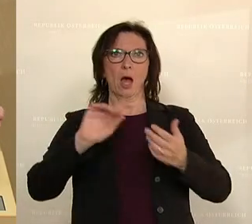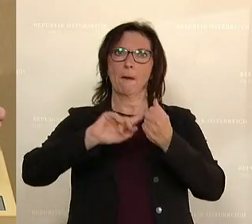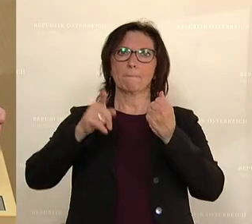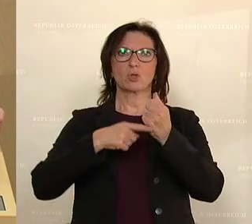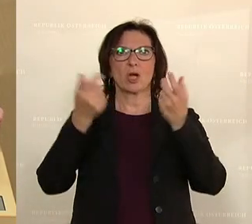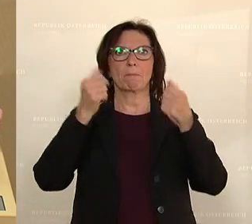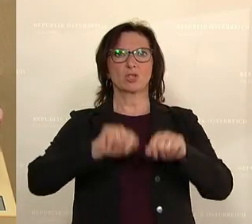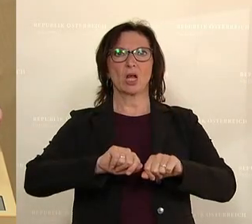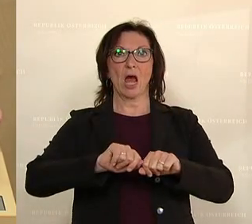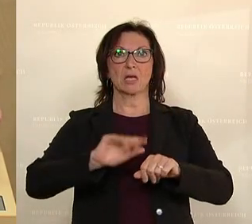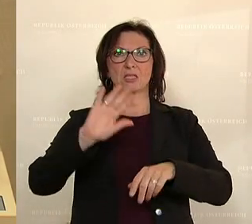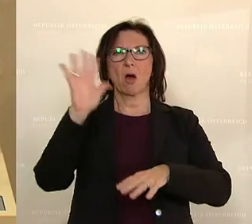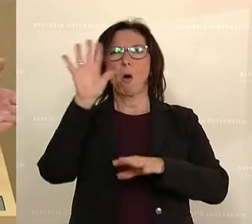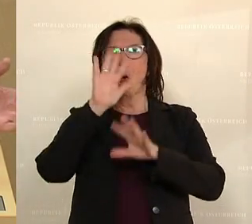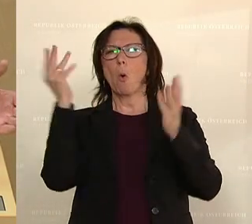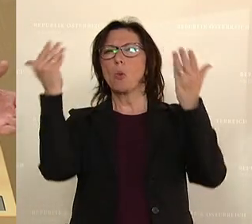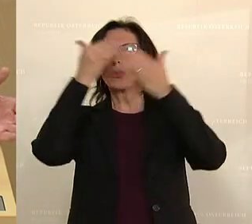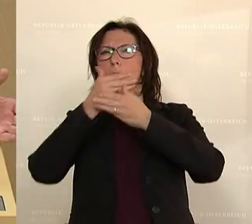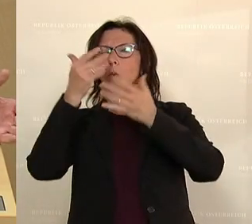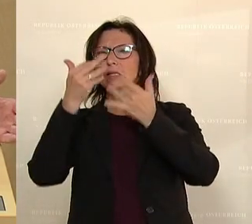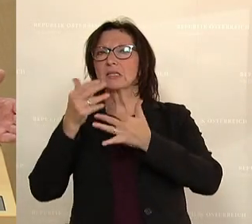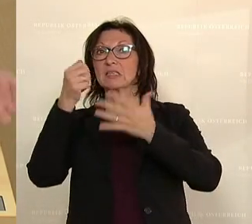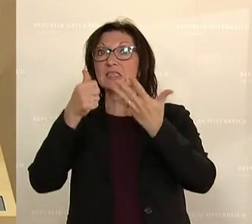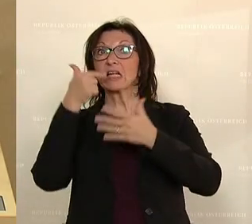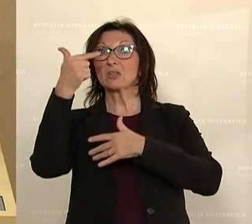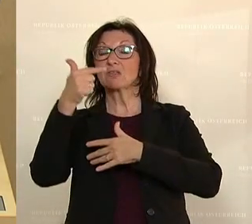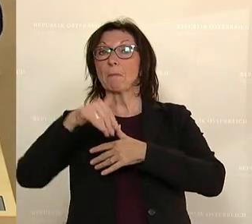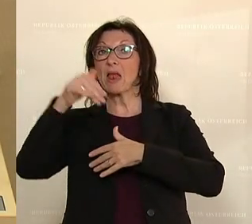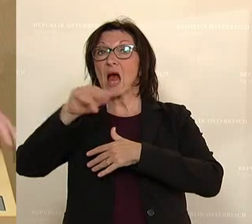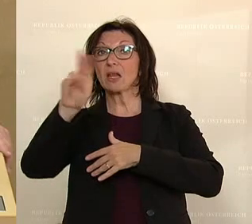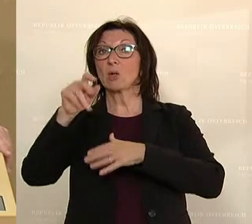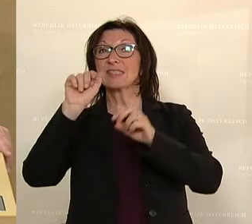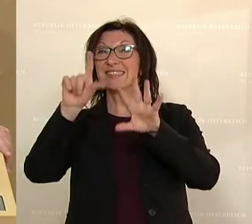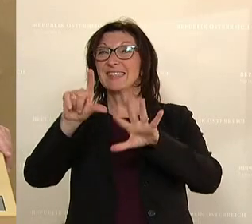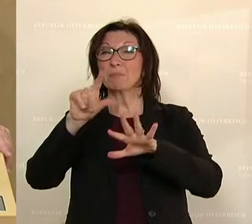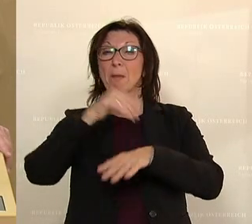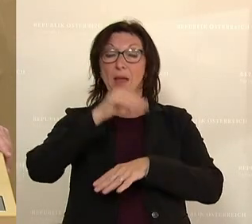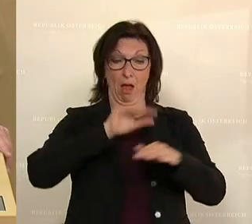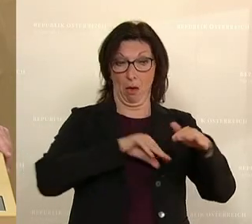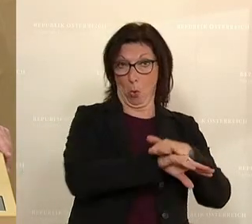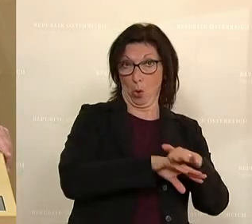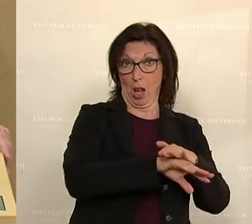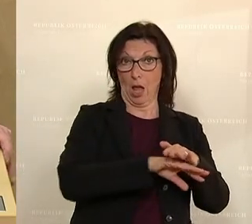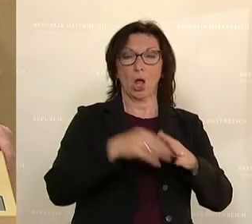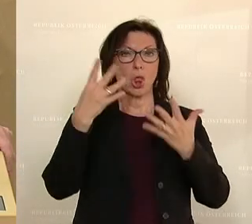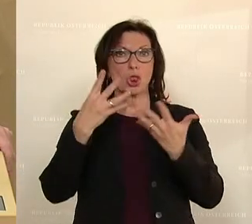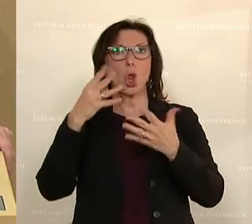26 Milliarden Euro groß ist, fast ein Fünftel des Budgets, nämlich 17 Milliarden Rücklagen und 9 Milliarden